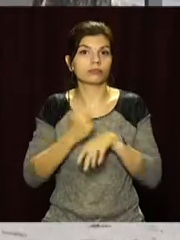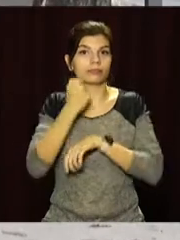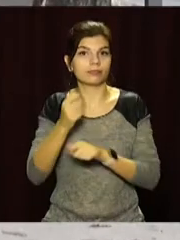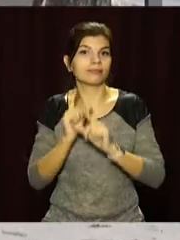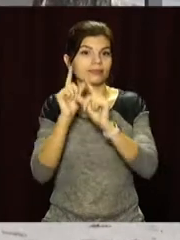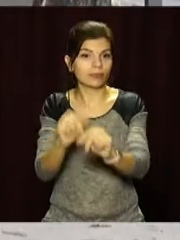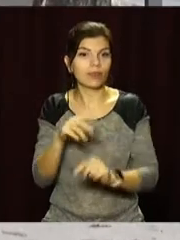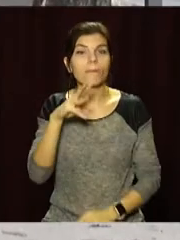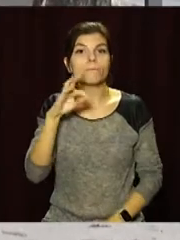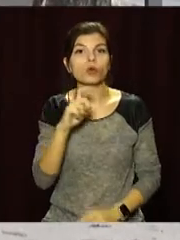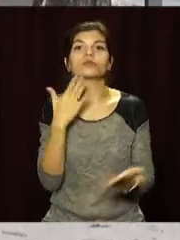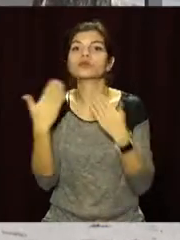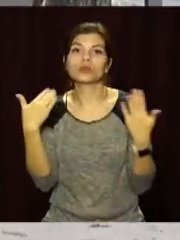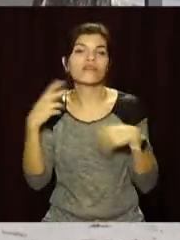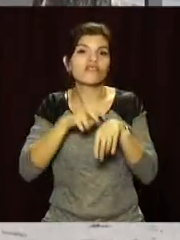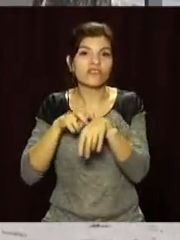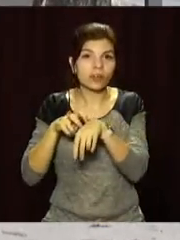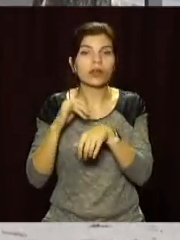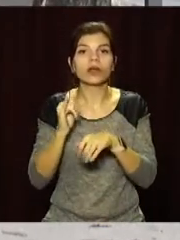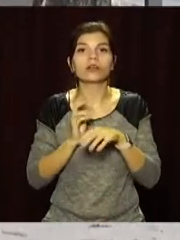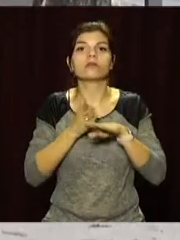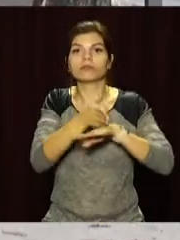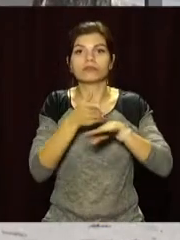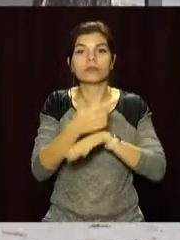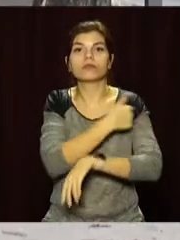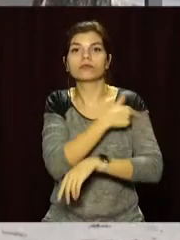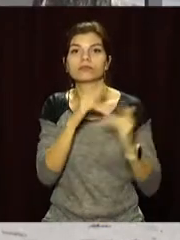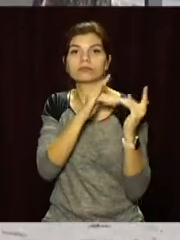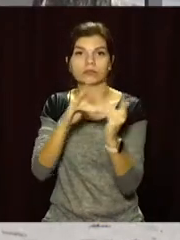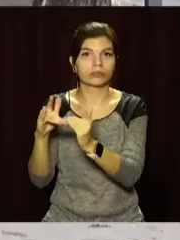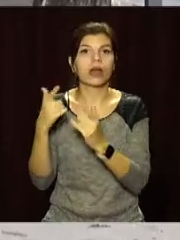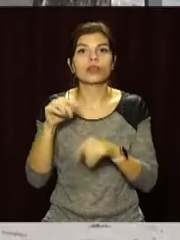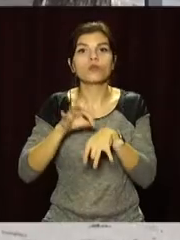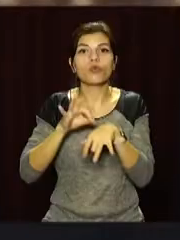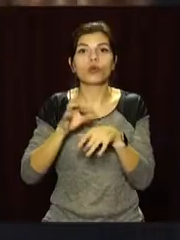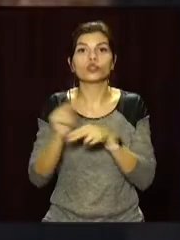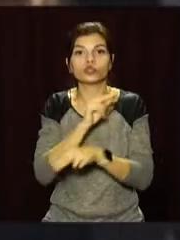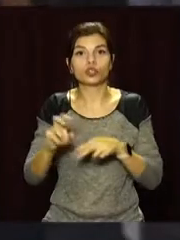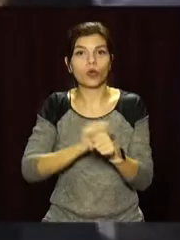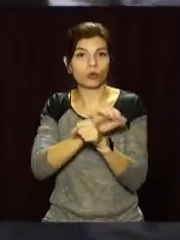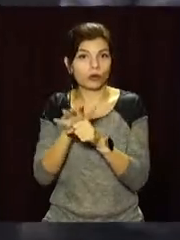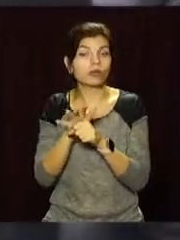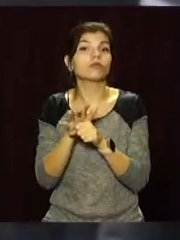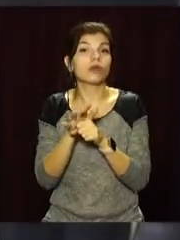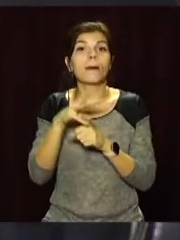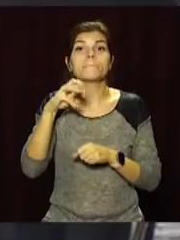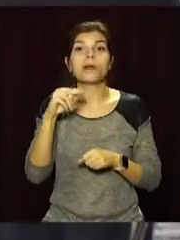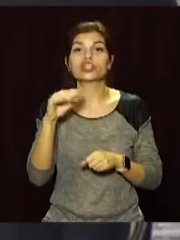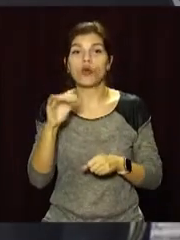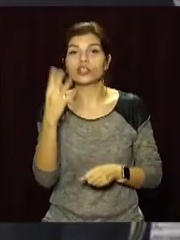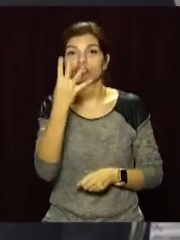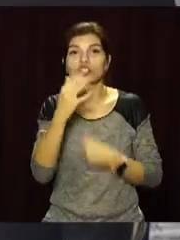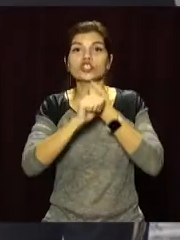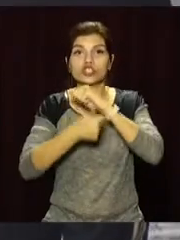МОЗ поспілкується з медиками та відвідає госпітальні бази, де лікують хворих на коронавірус. Зокрема, Мечникова, 4-ту,